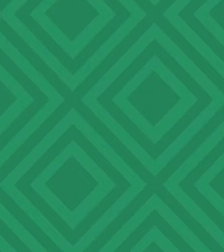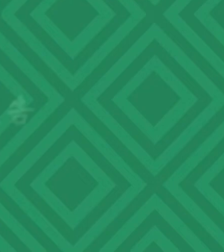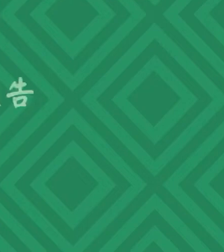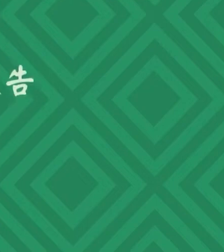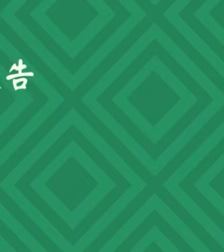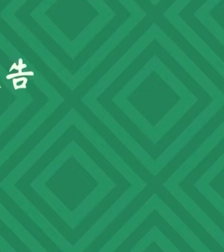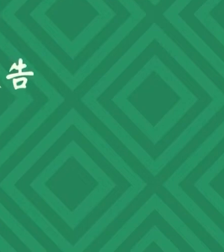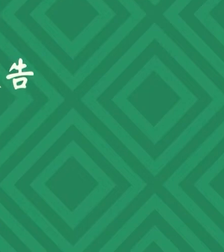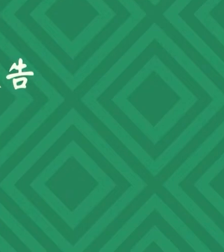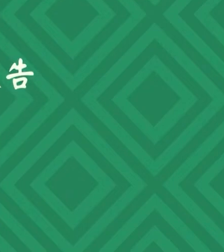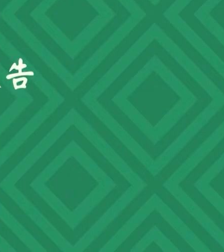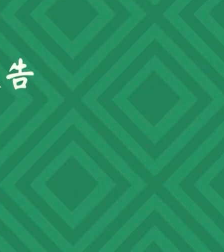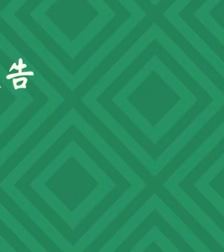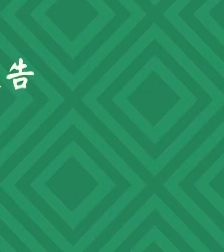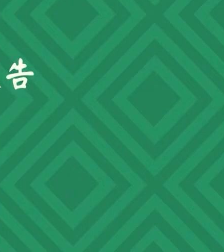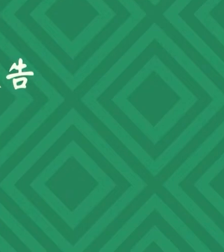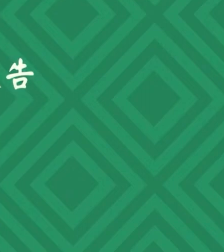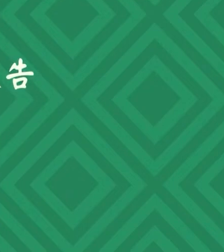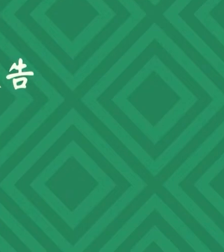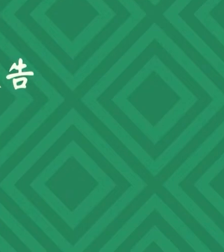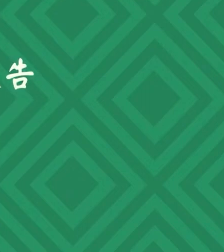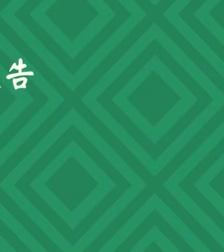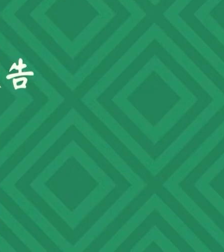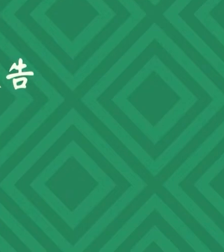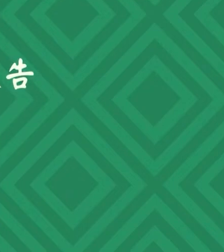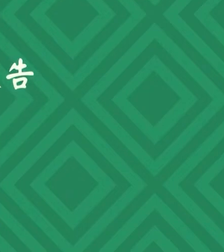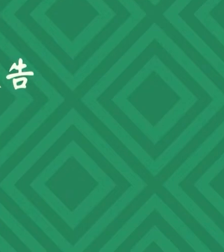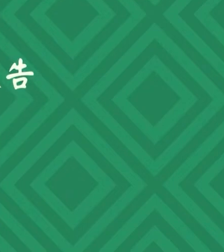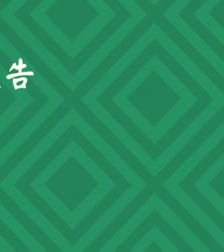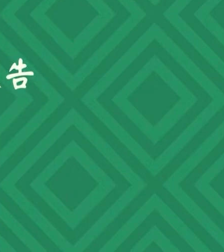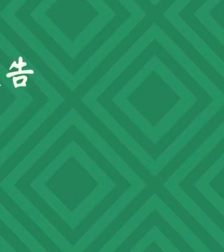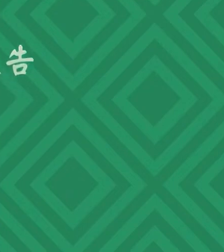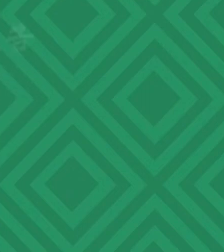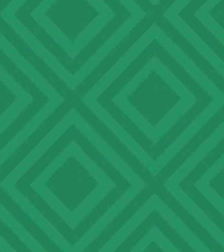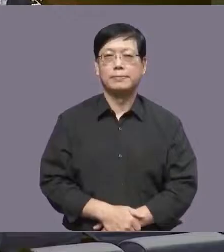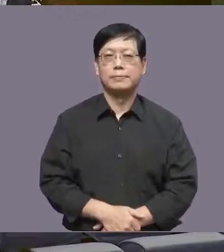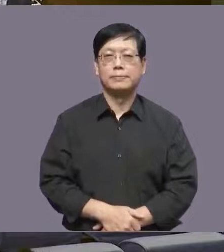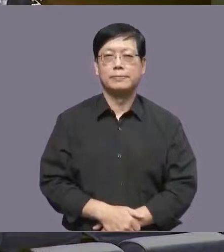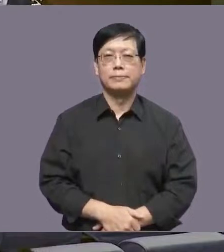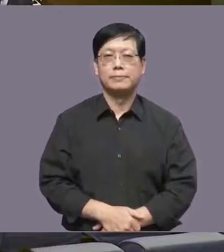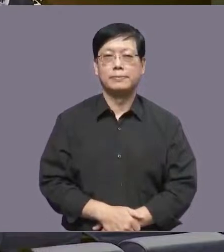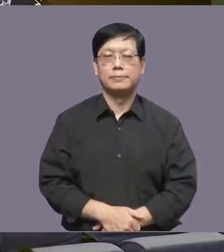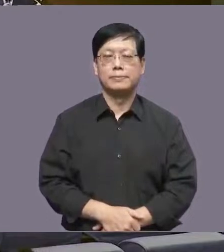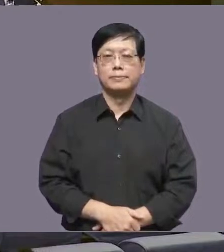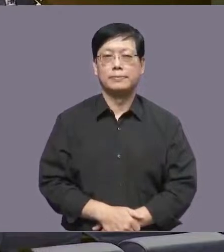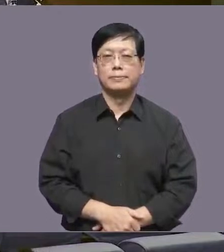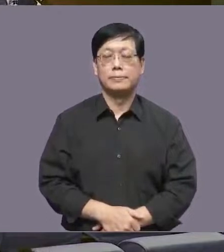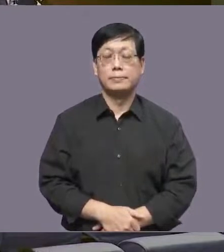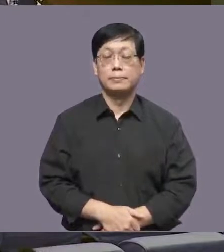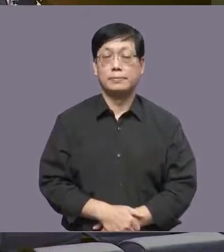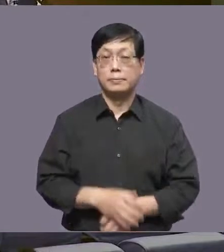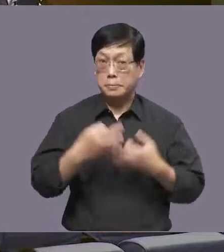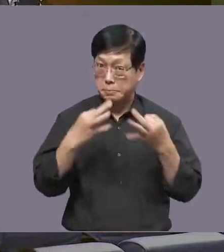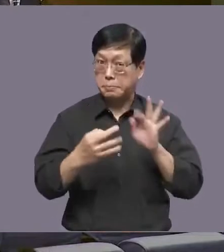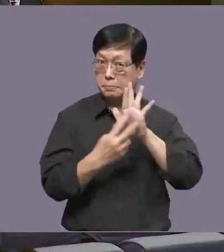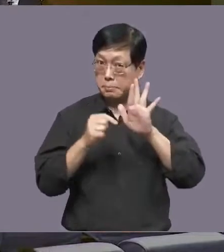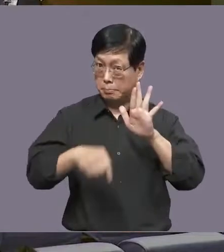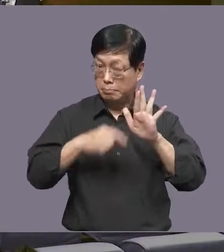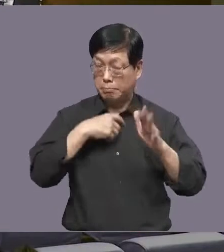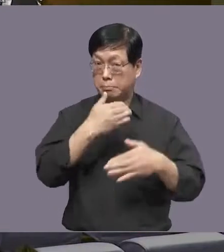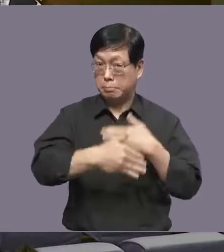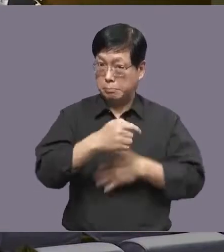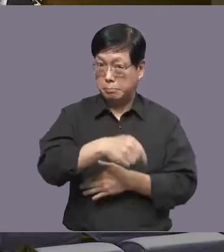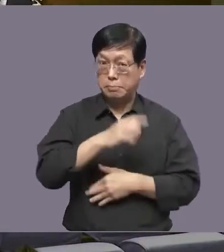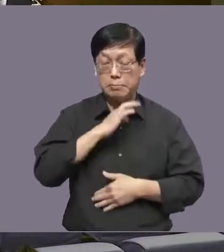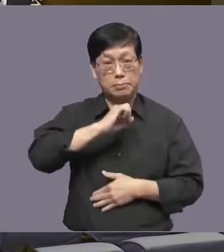请不吝支持镜与简单的叙述这部所谓的